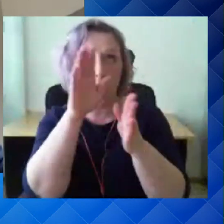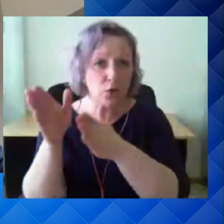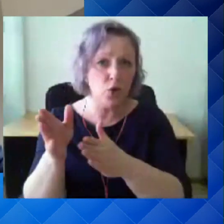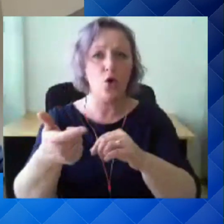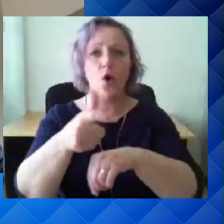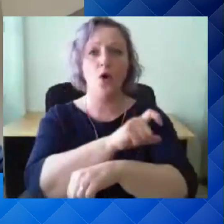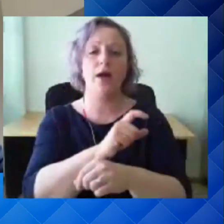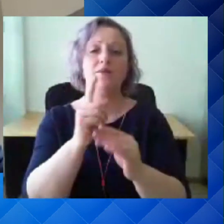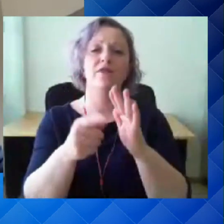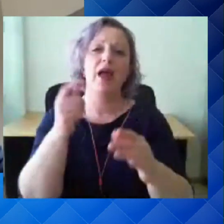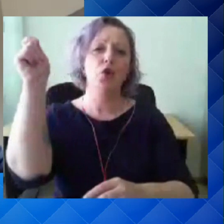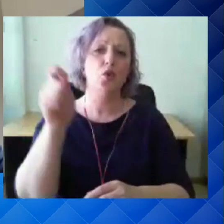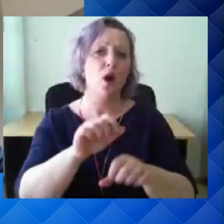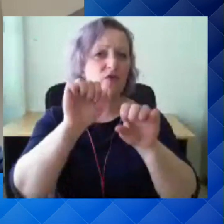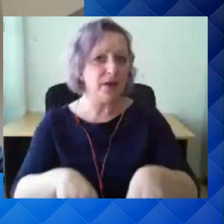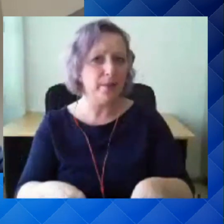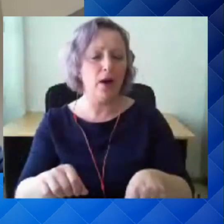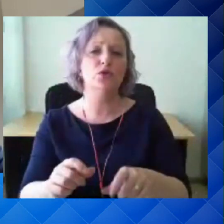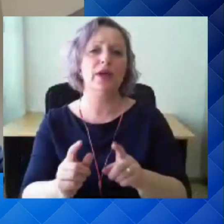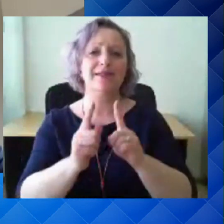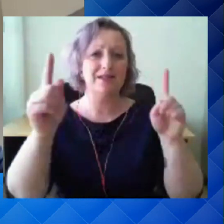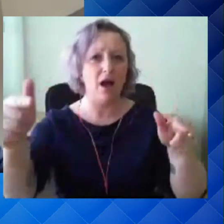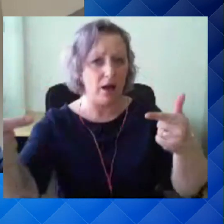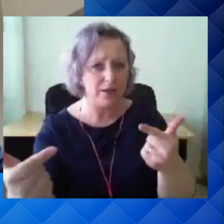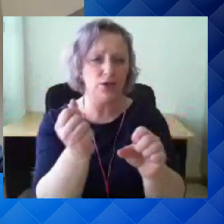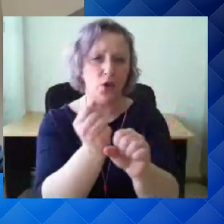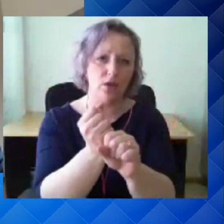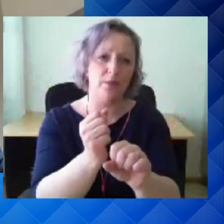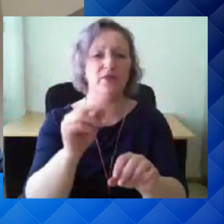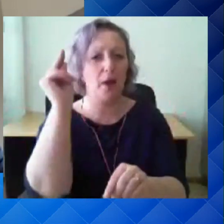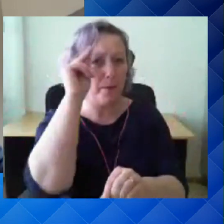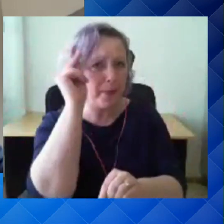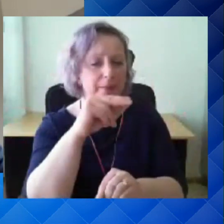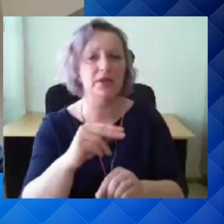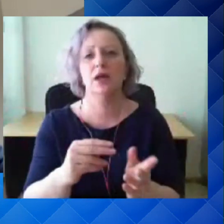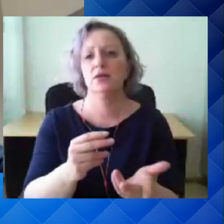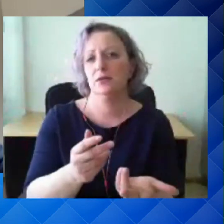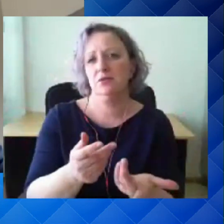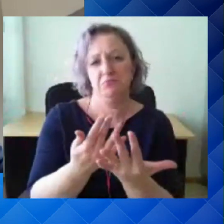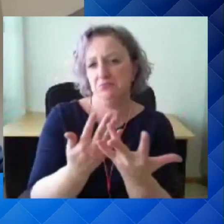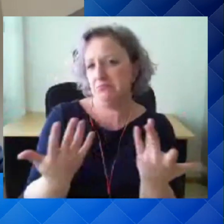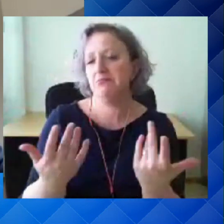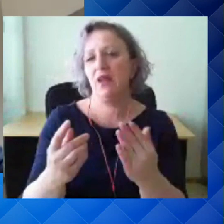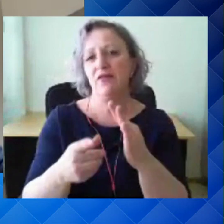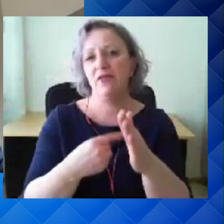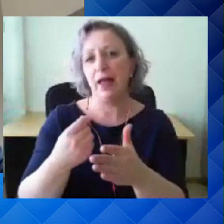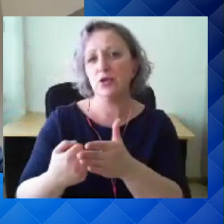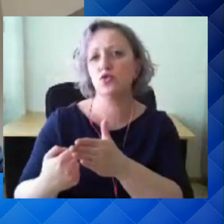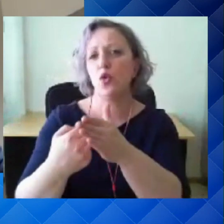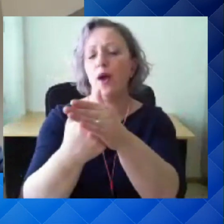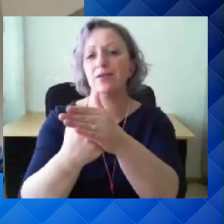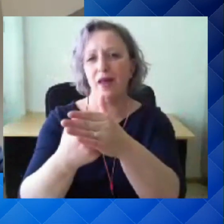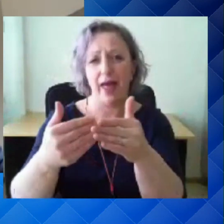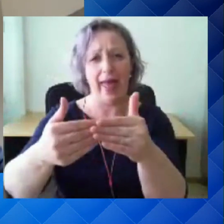võimalused distantsil töötamiseks, õppimiseks, tarvimiseks, toetada ennetavad tervise